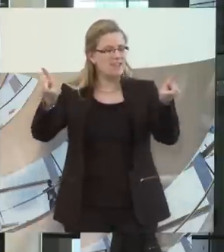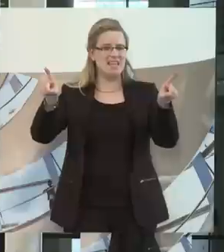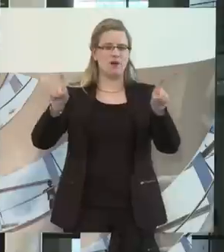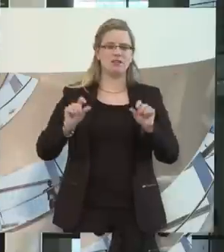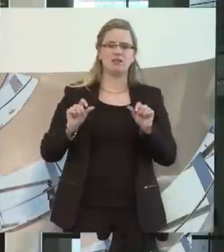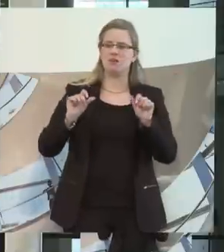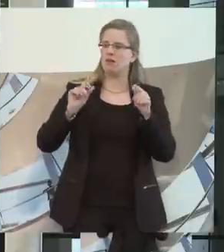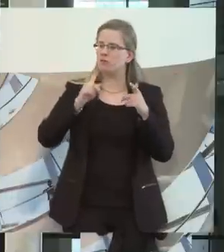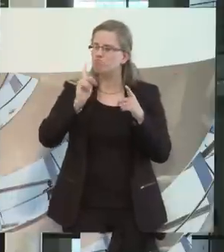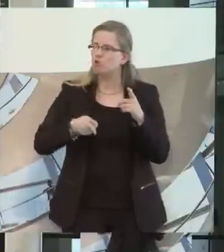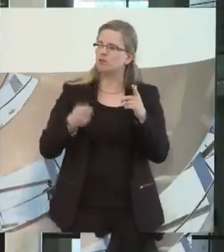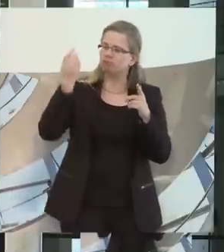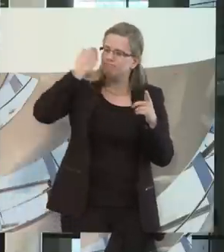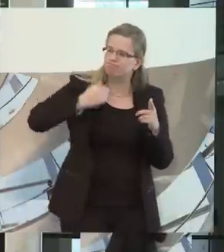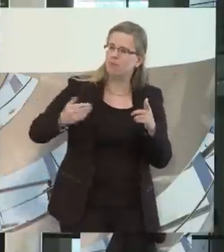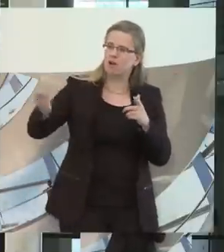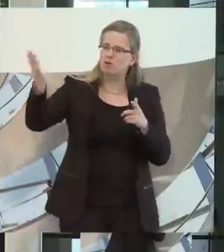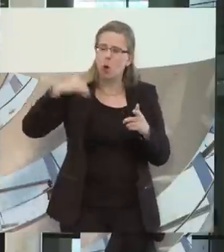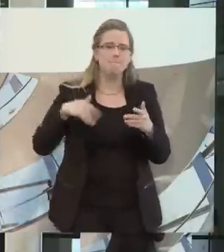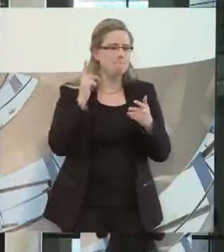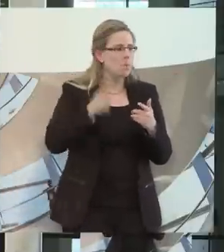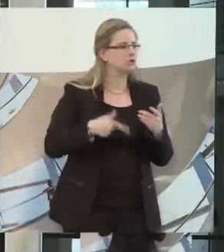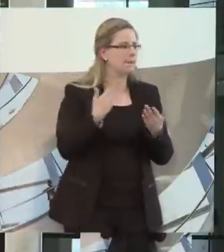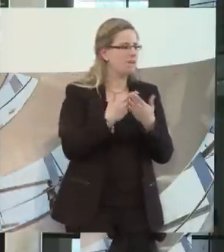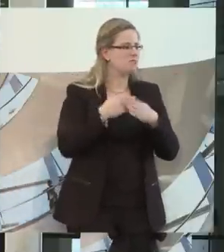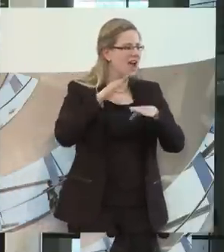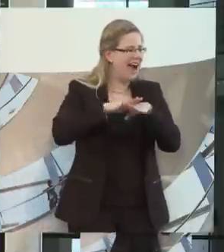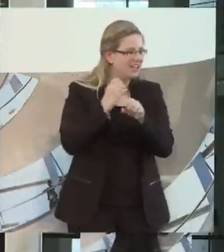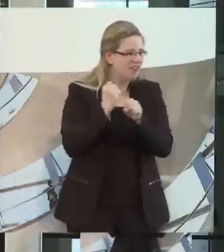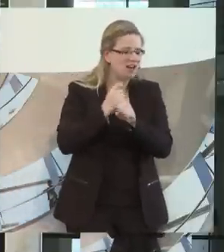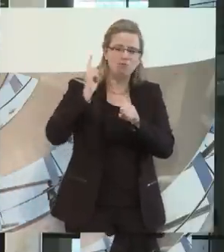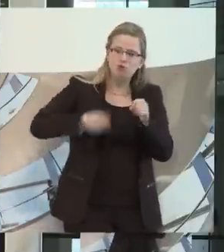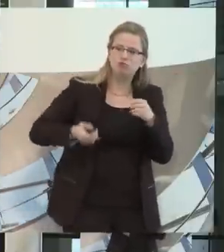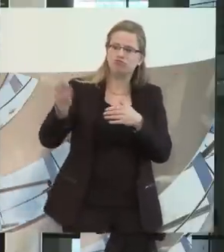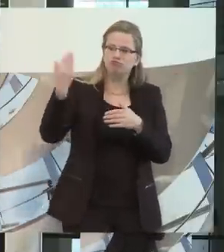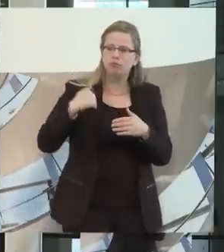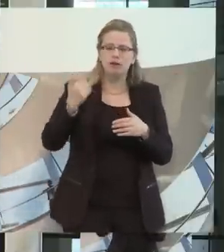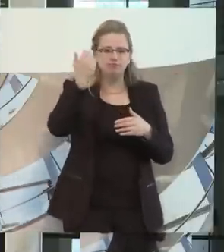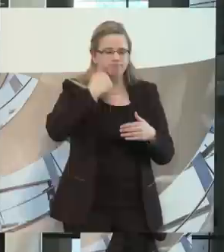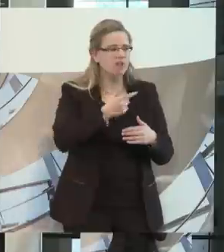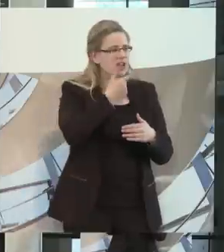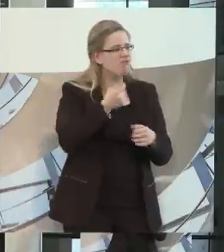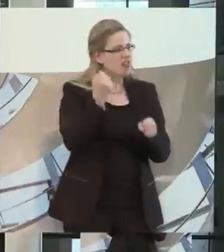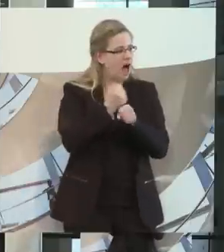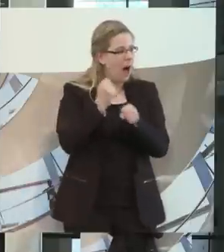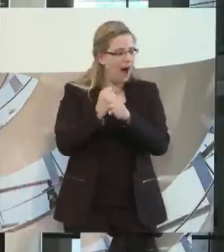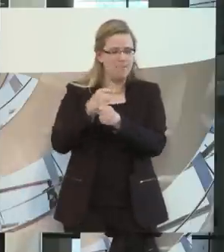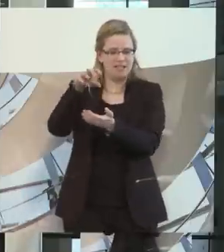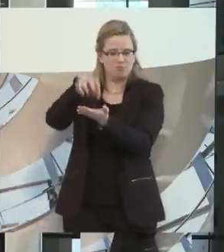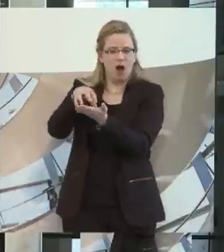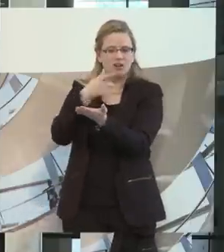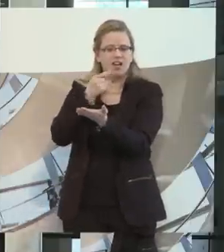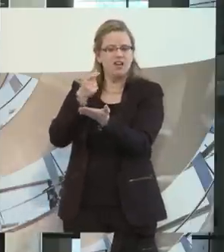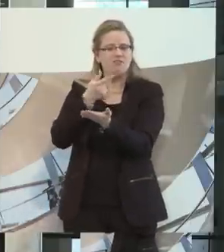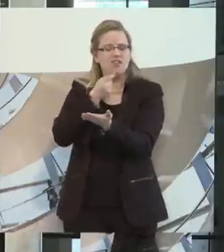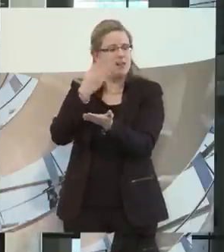Leute von der Straße reinholen. Wir müssen die Handwerker reinholen, wir müssen sie begeistern und müssen sagen, wir wollen Arbeitsplätze auf dem ersten Arbeitsmarkt